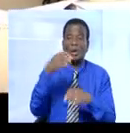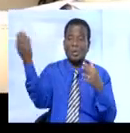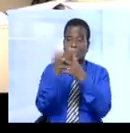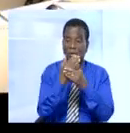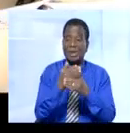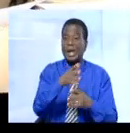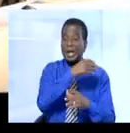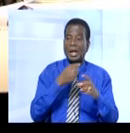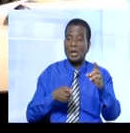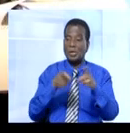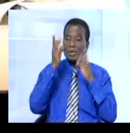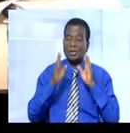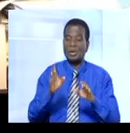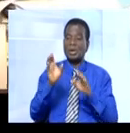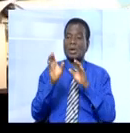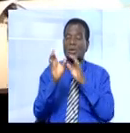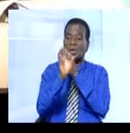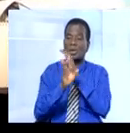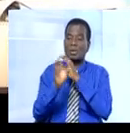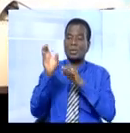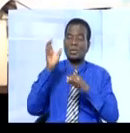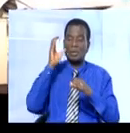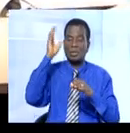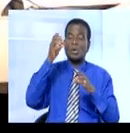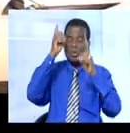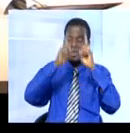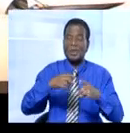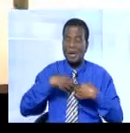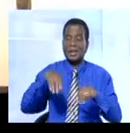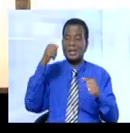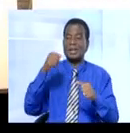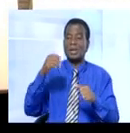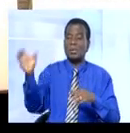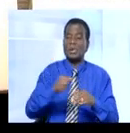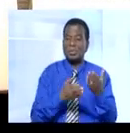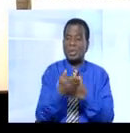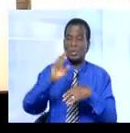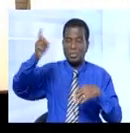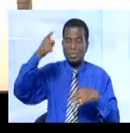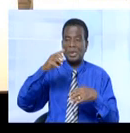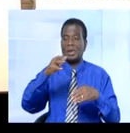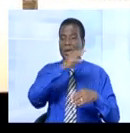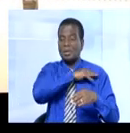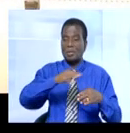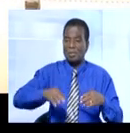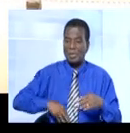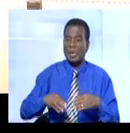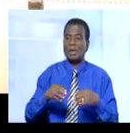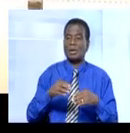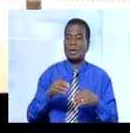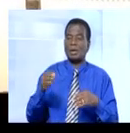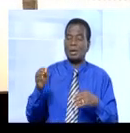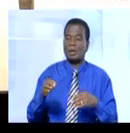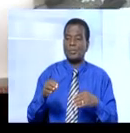le directeur de cabinet du maire une décision avait été arrêtée par le premier magistrat de la commune interdisant l'occupation de ce terrain.